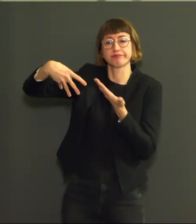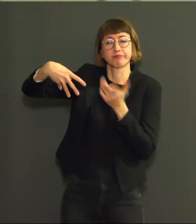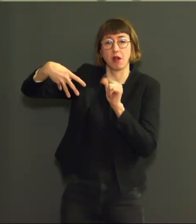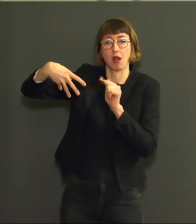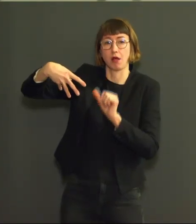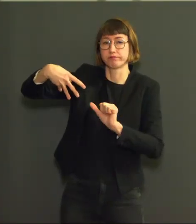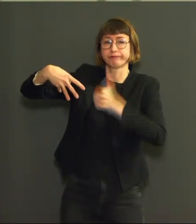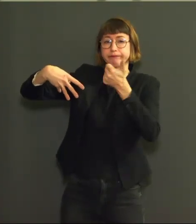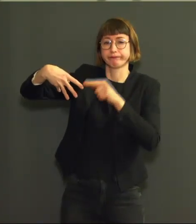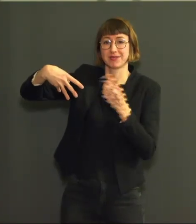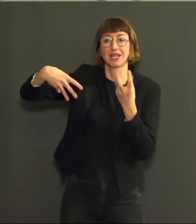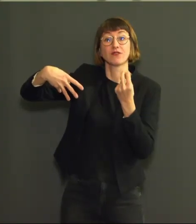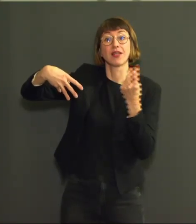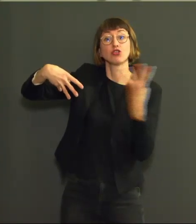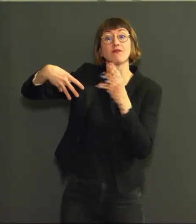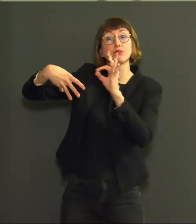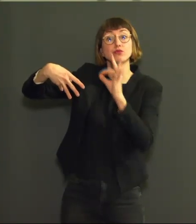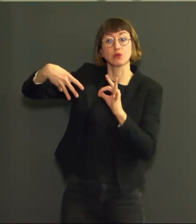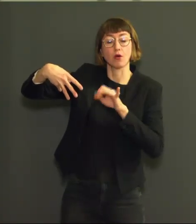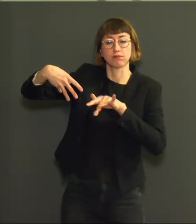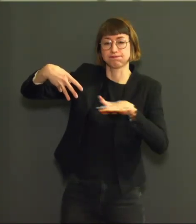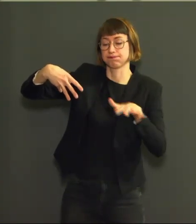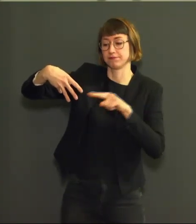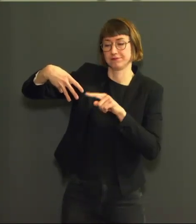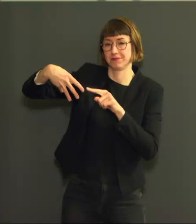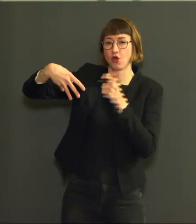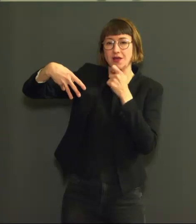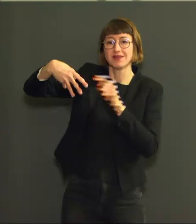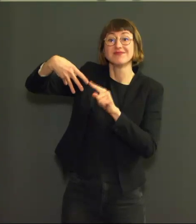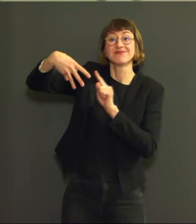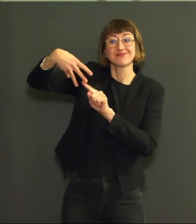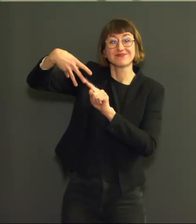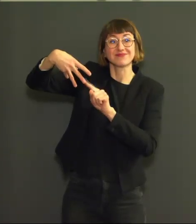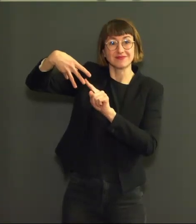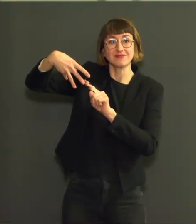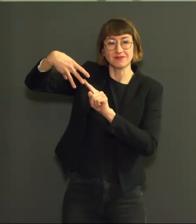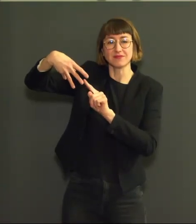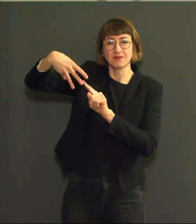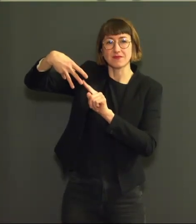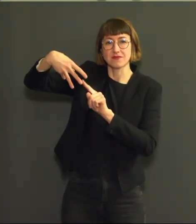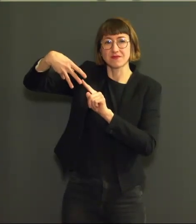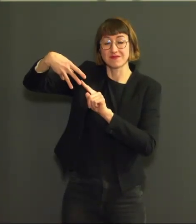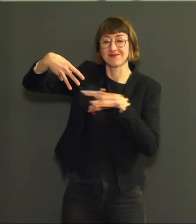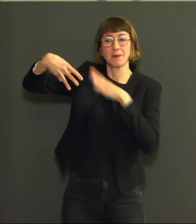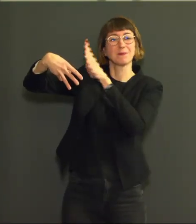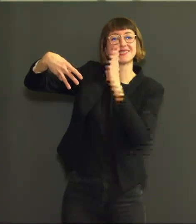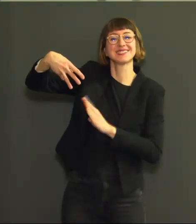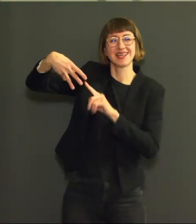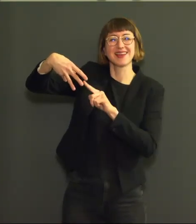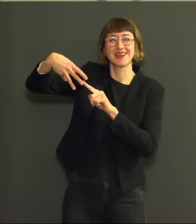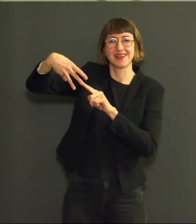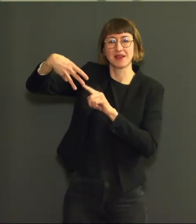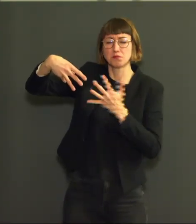et qu'il est suivi du variant brésilien qui, pour la semaine en question, fait à peu près